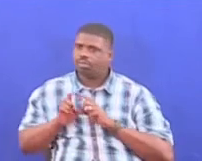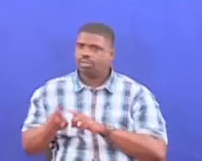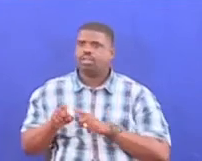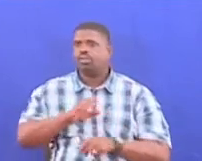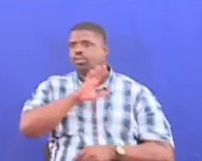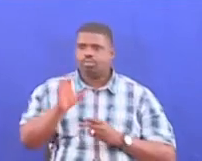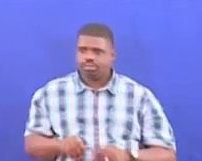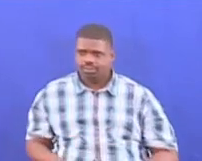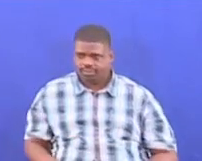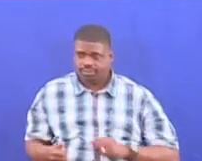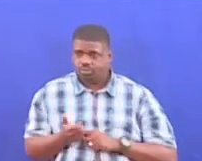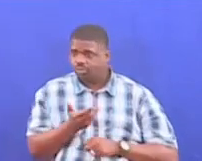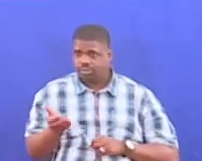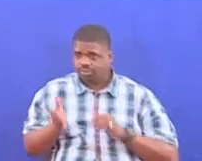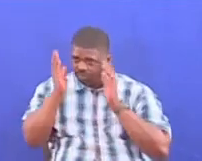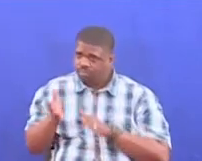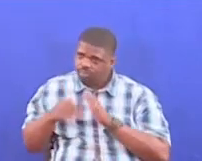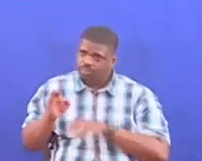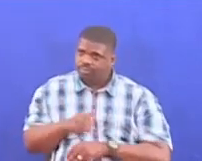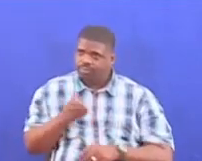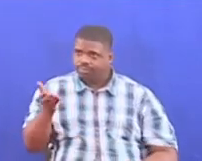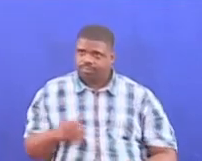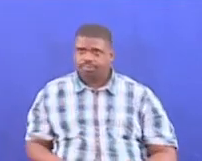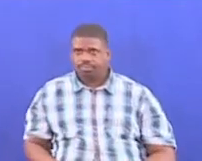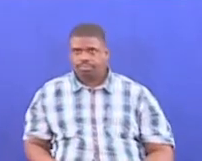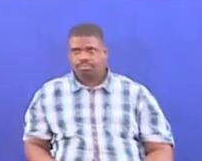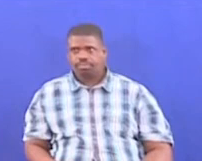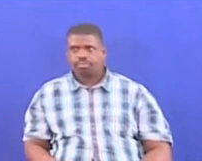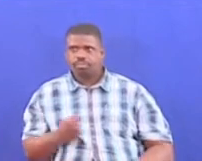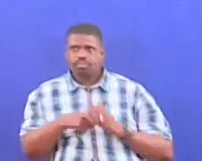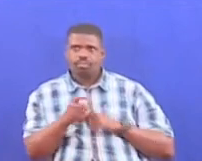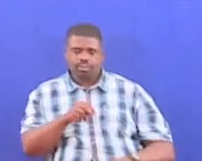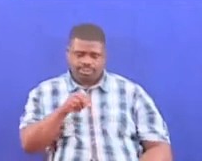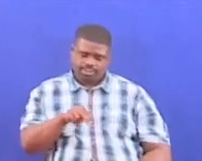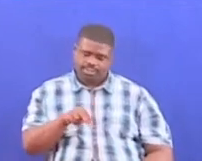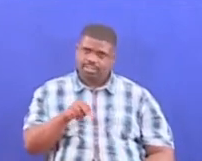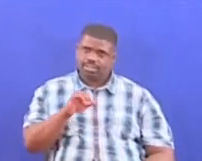Kingine mwishuma mwenye kiti Ni kwenye nida